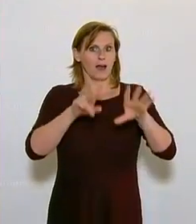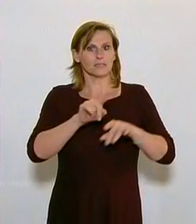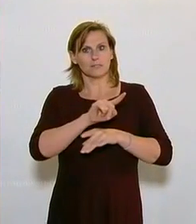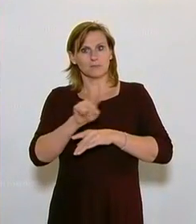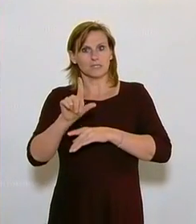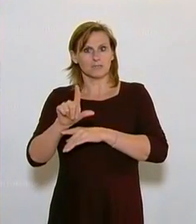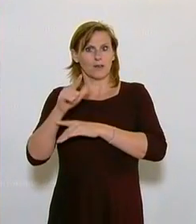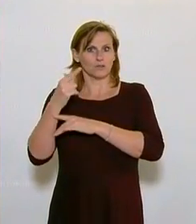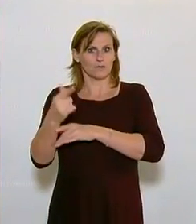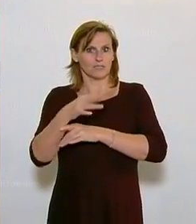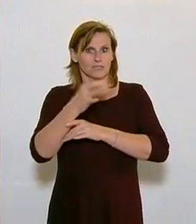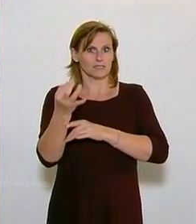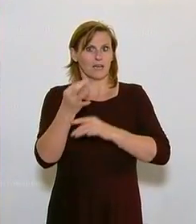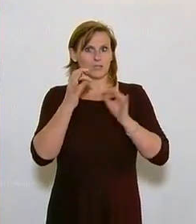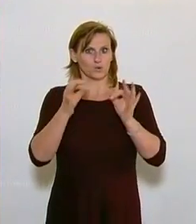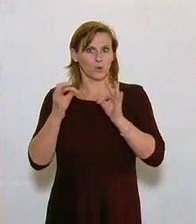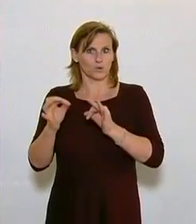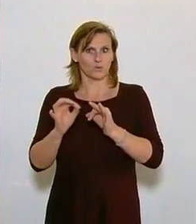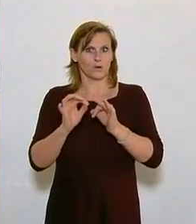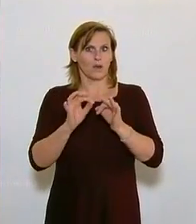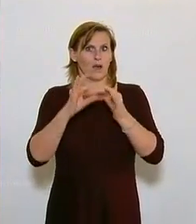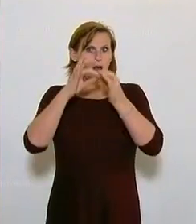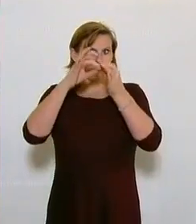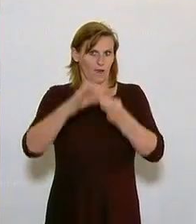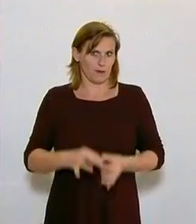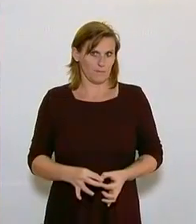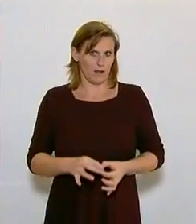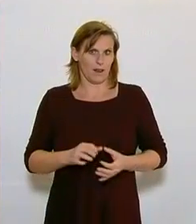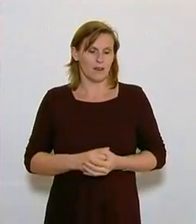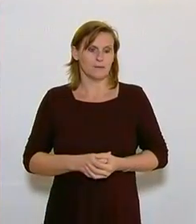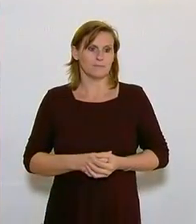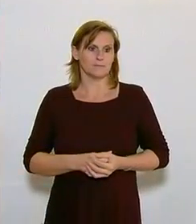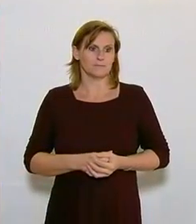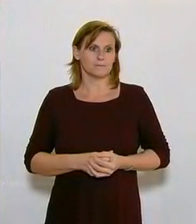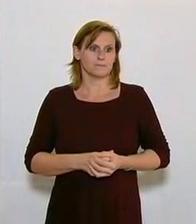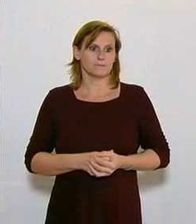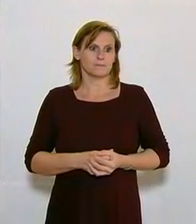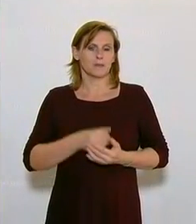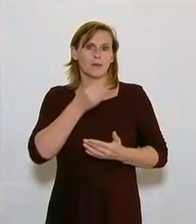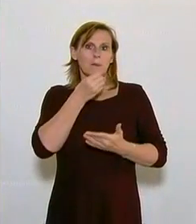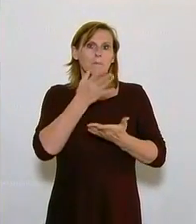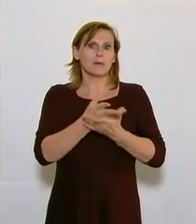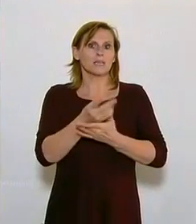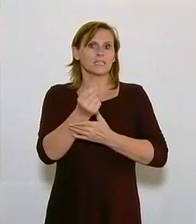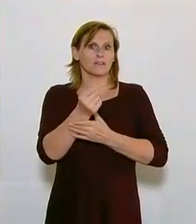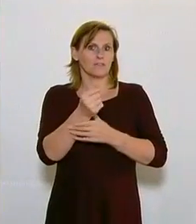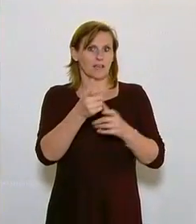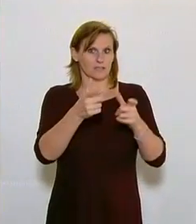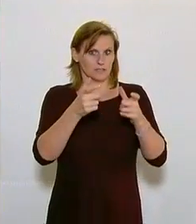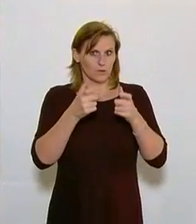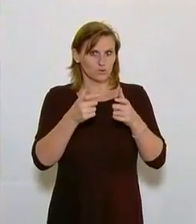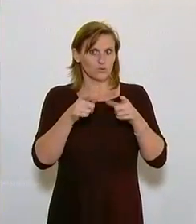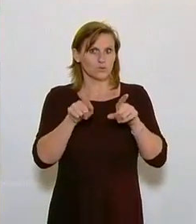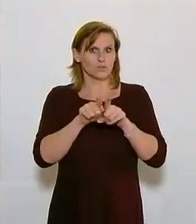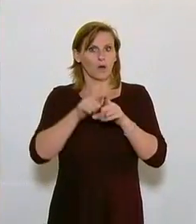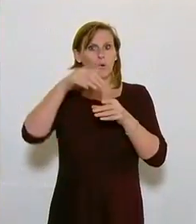Finanzausschuss. Durch eine Sammelnovelle zu Steuergesetz mit dem Titel Covid-19-Steuermaßnahmengesetz wird ein ermäßigter Steuersatz von